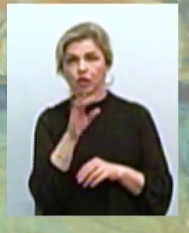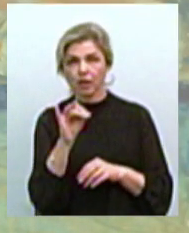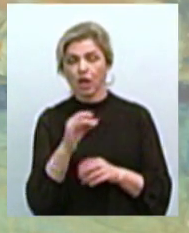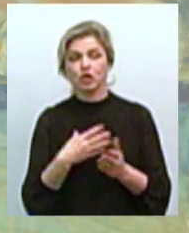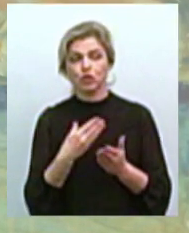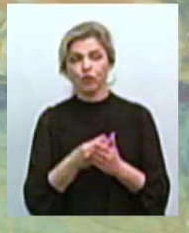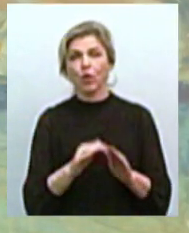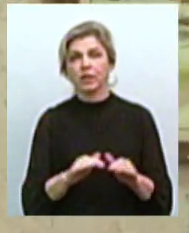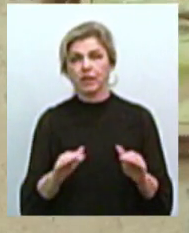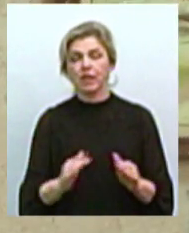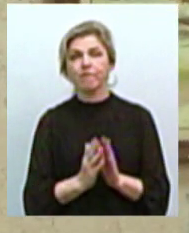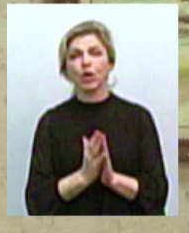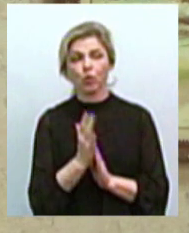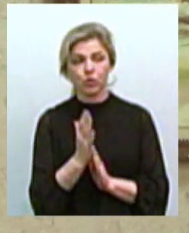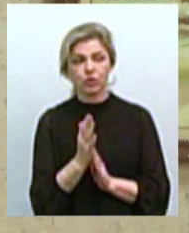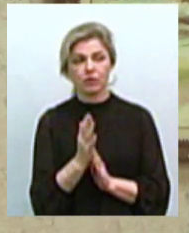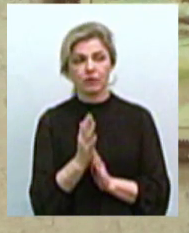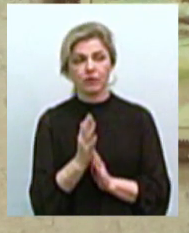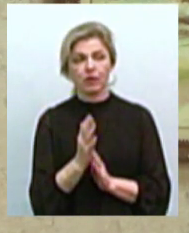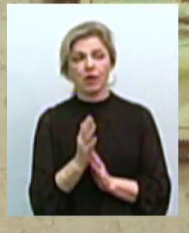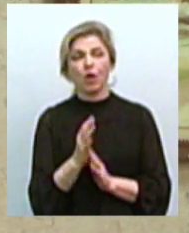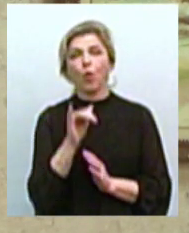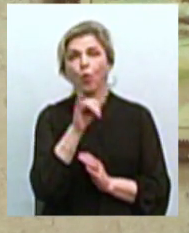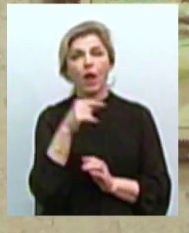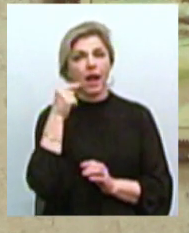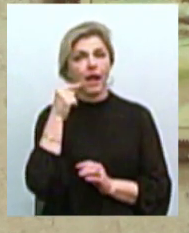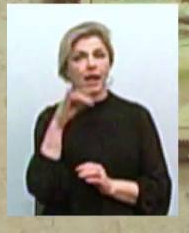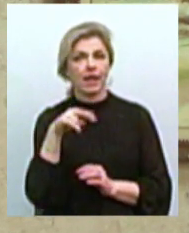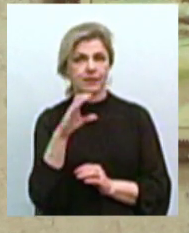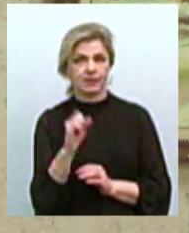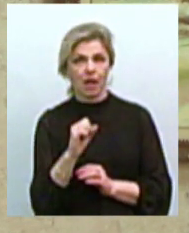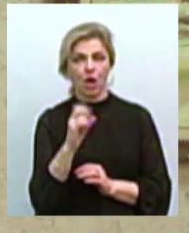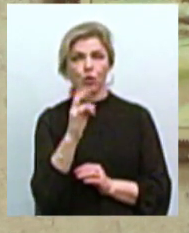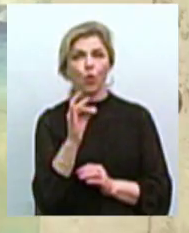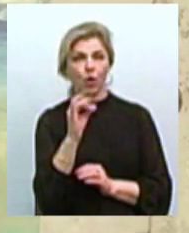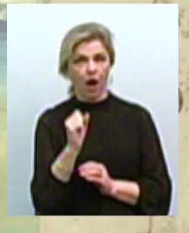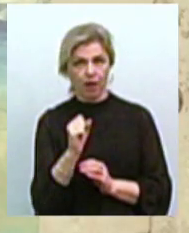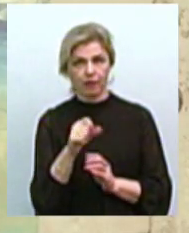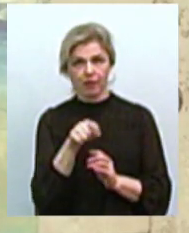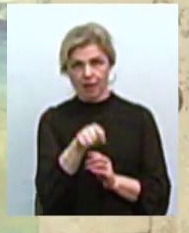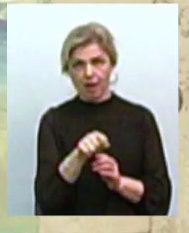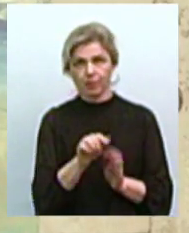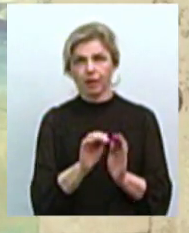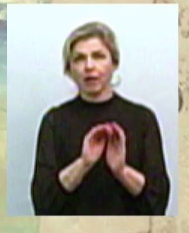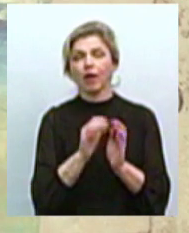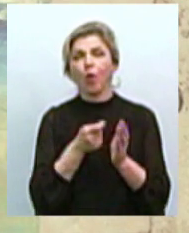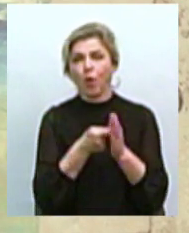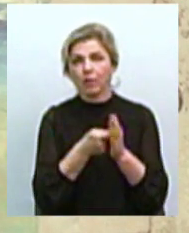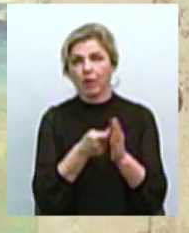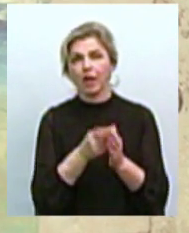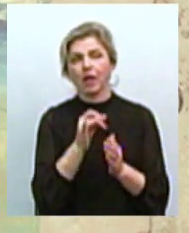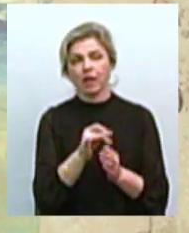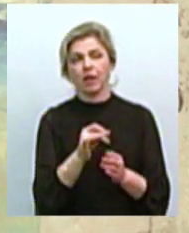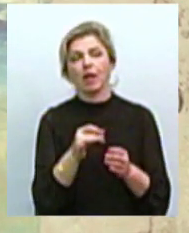діточок вирощує у покинутих листячих норах. А потім веде її годуватися у велике